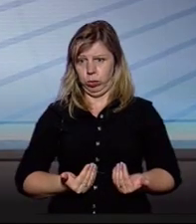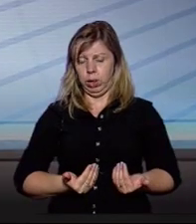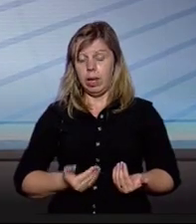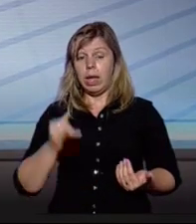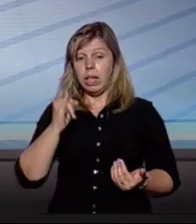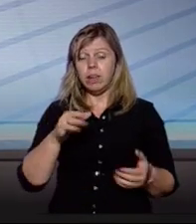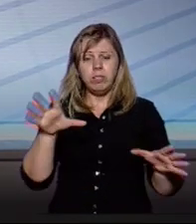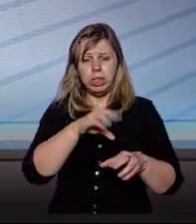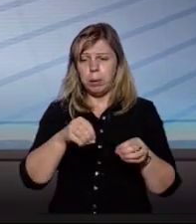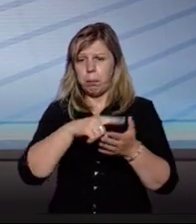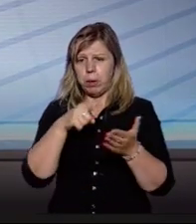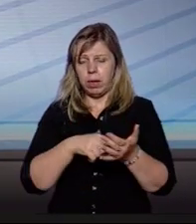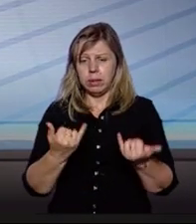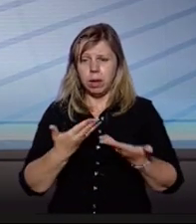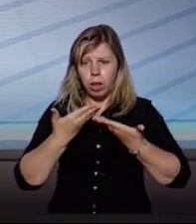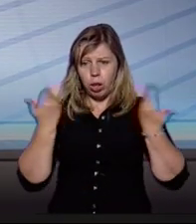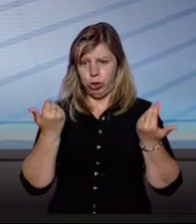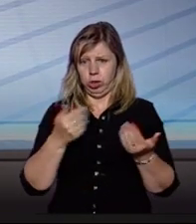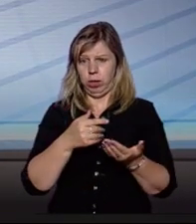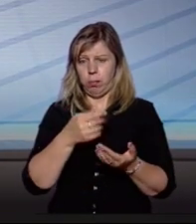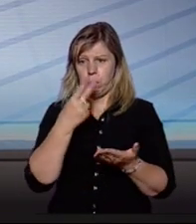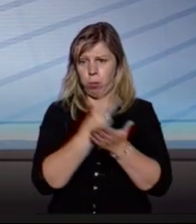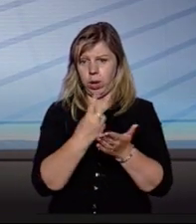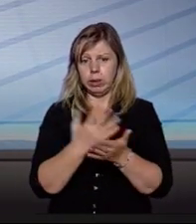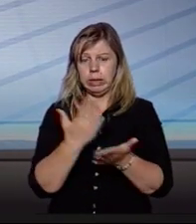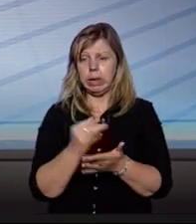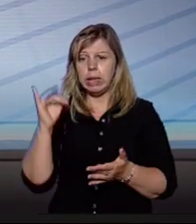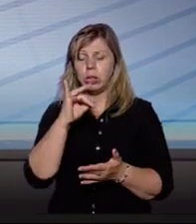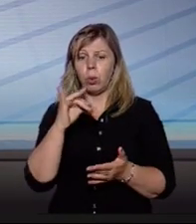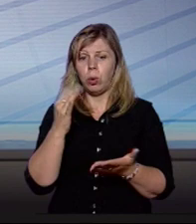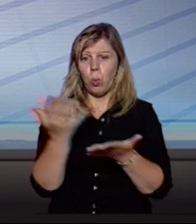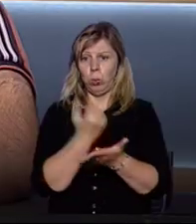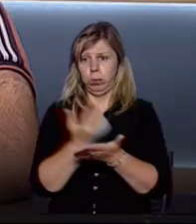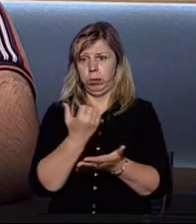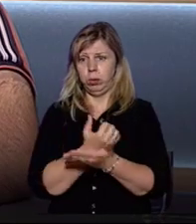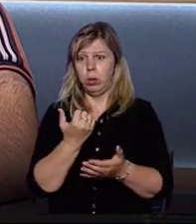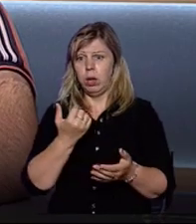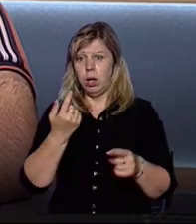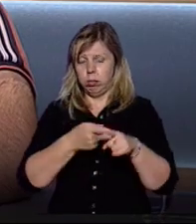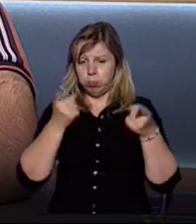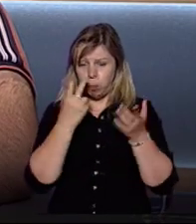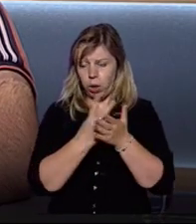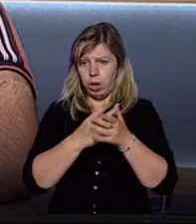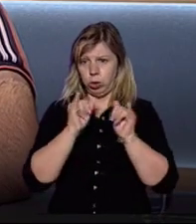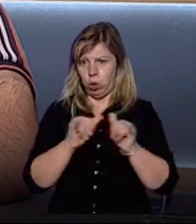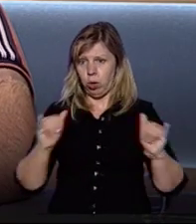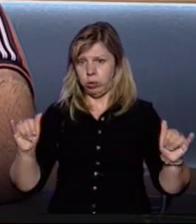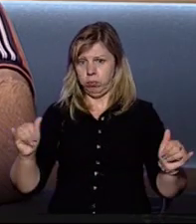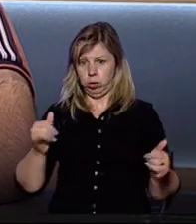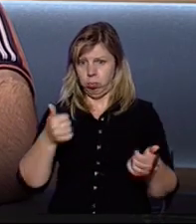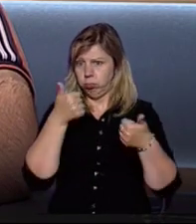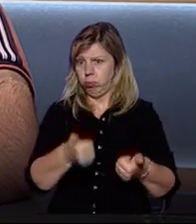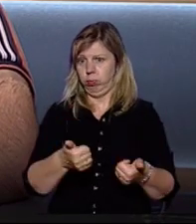І всі питання. Нам завжди легше показувати, бо є історії успіху, які просто показують і дійсно показують розвиток. Кожна